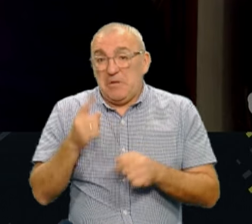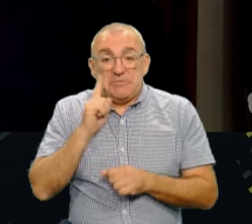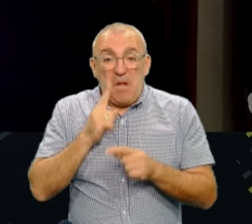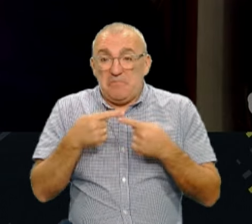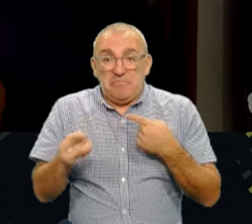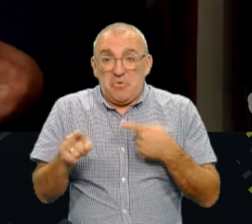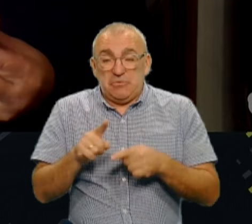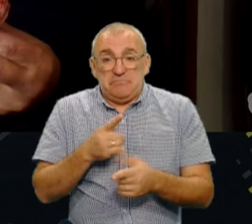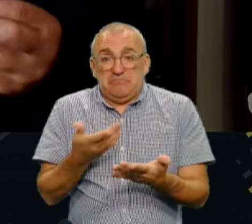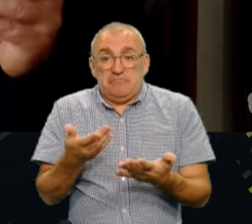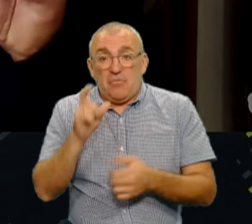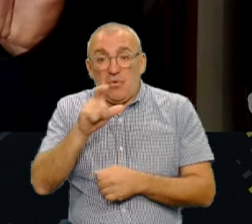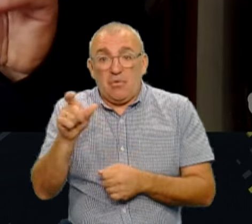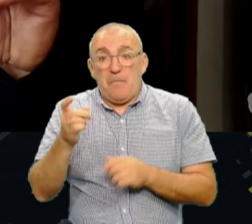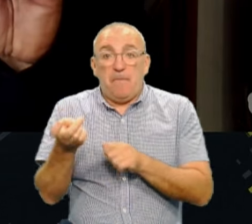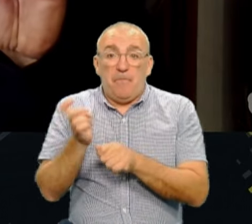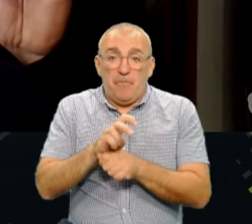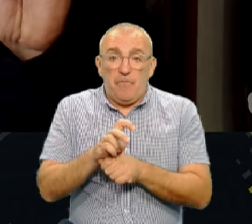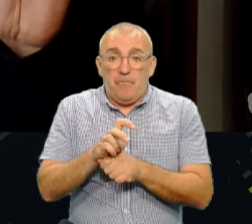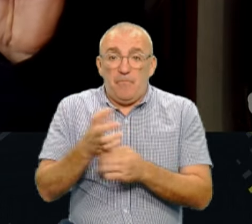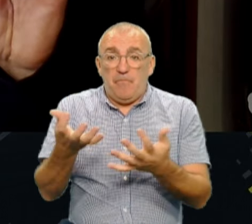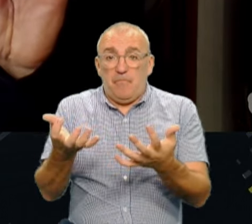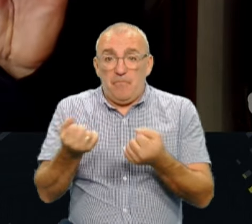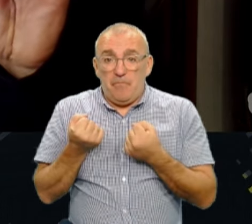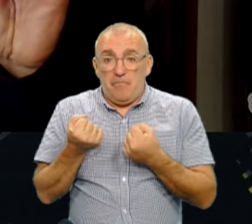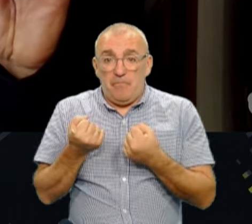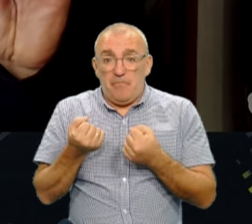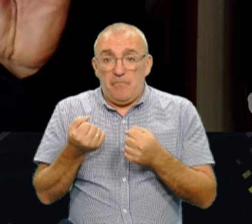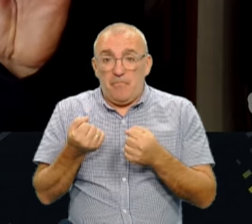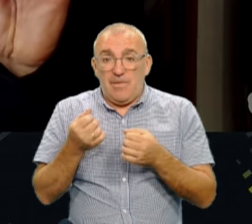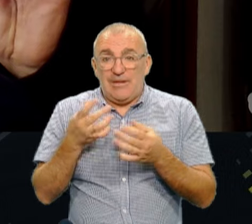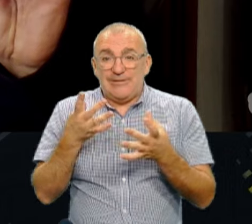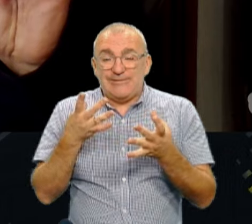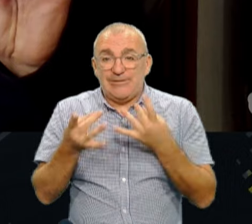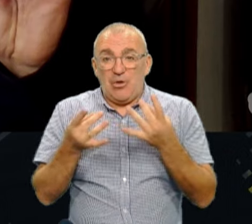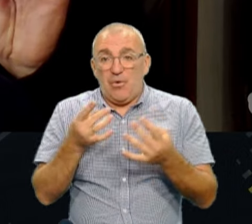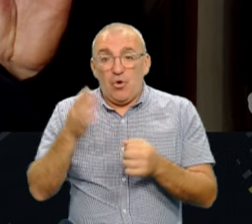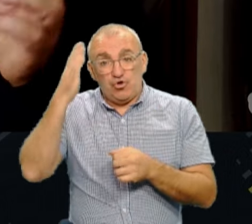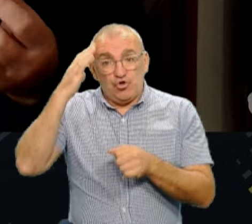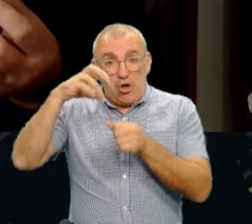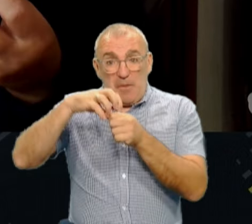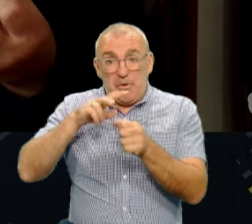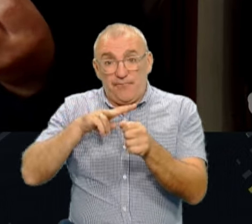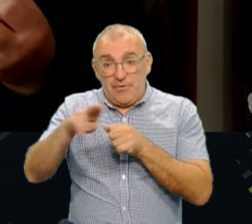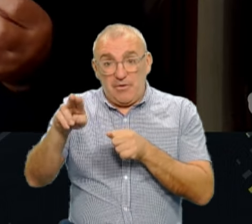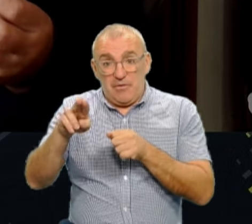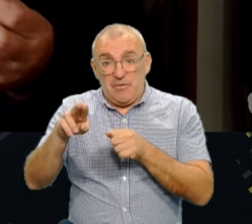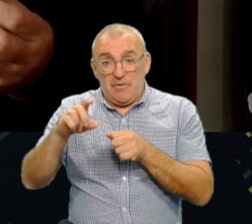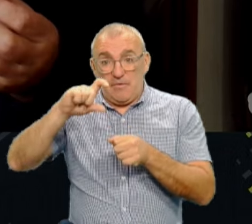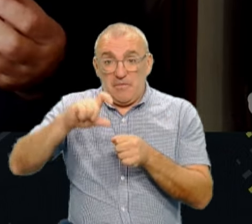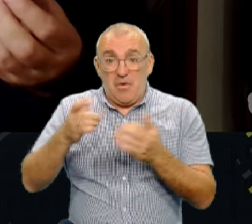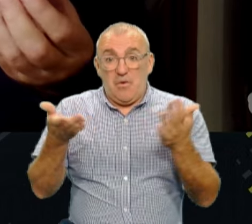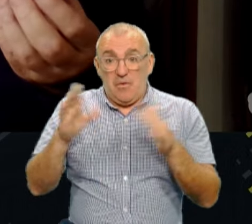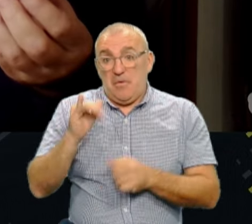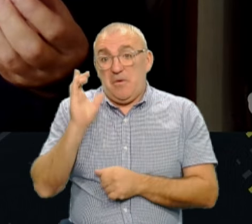сильно. Люди приходять, отако беруть ту сироїшку, шапочку відрізали, варінець лишився, і пішли